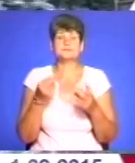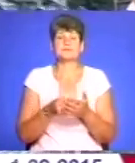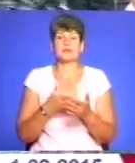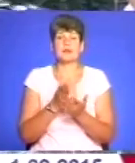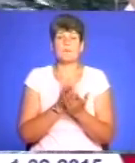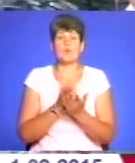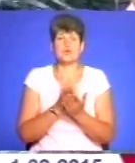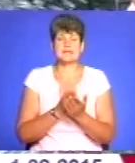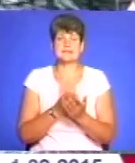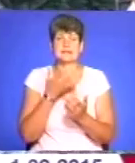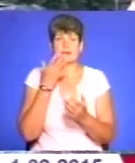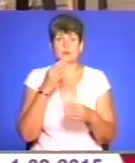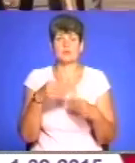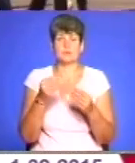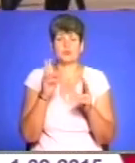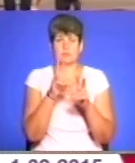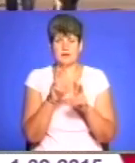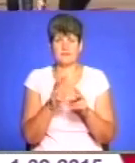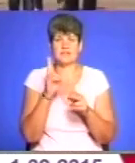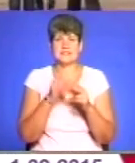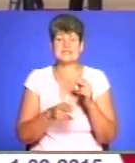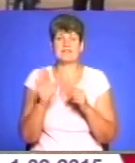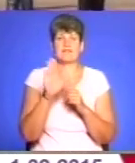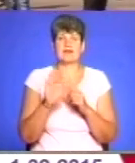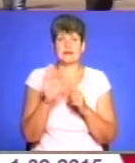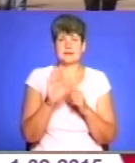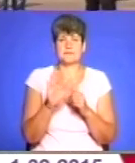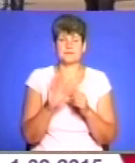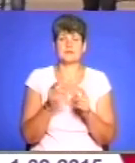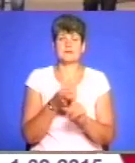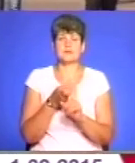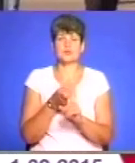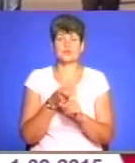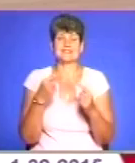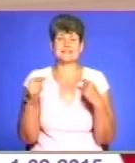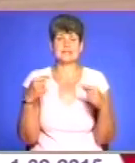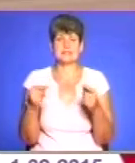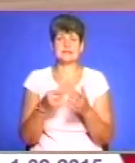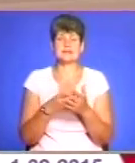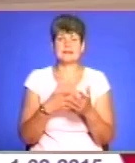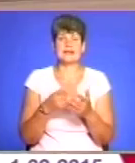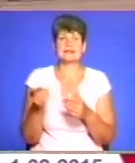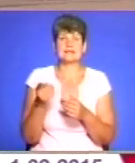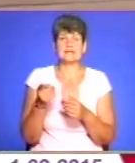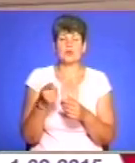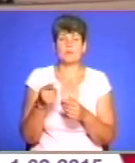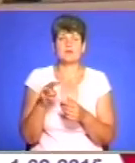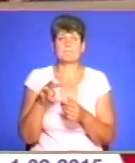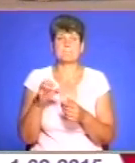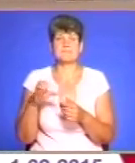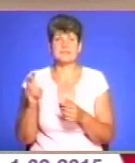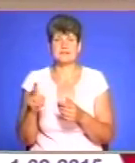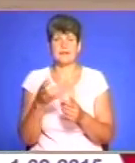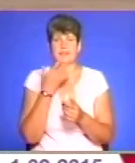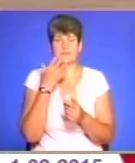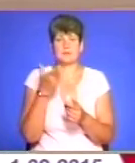послуги за теплопостачання переглядатимуть лише в середині вересня. Внаслідок різниці тарифів Тернопіль-Місктеплокомуненерго боргує ще